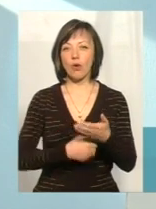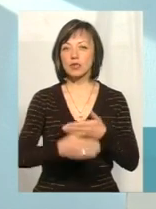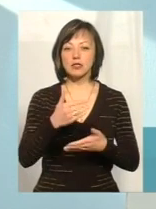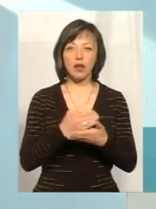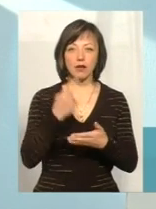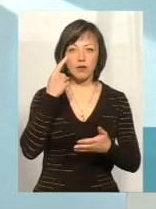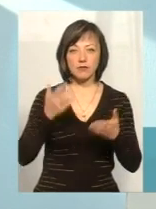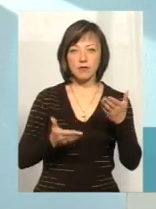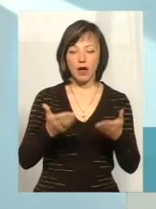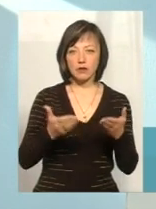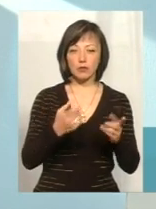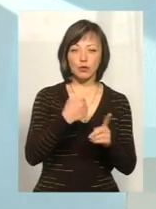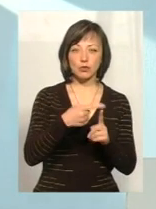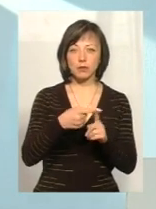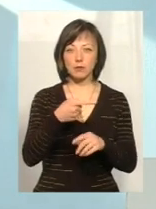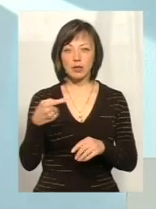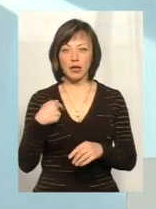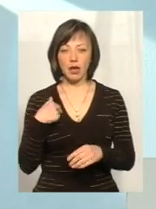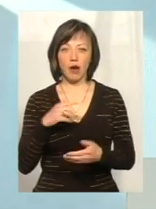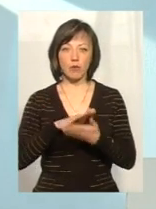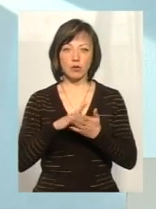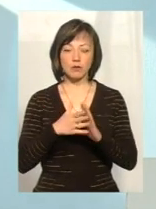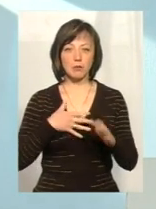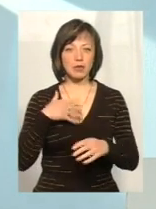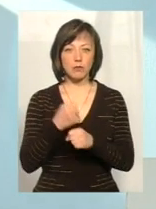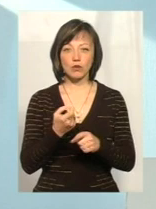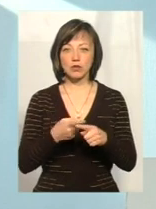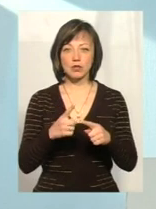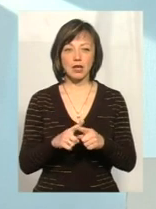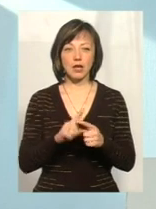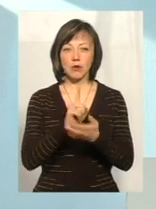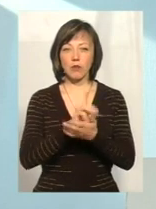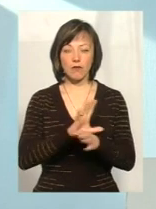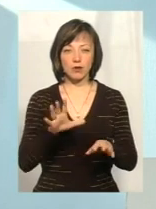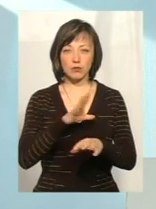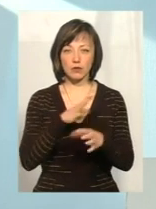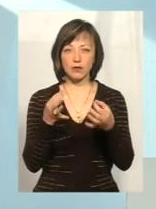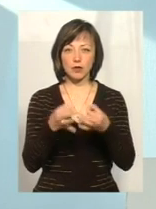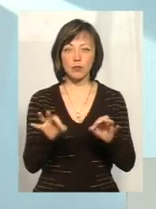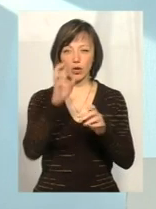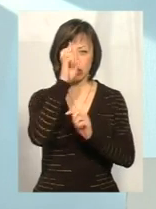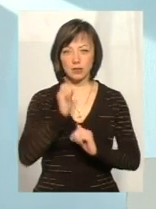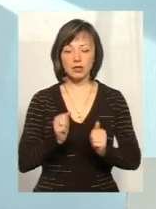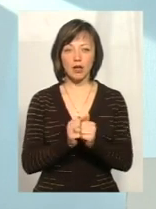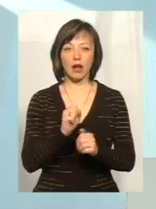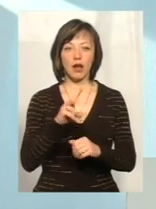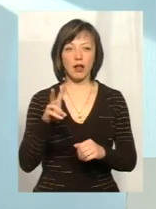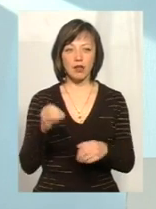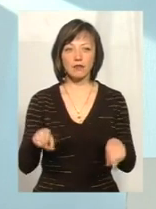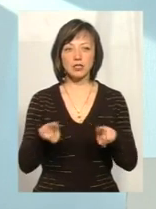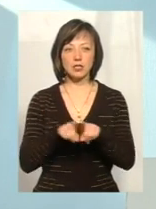проти. І взагалі займаю позицію принципово, що це не має так бути в демократичній країні. Але все ж таки,